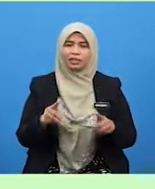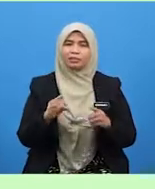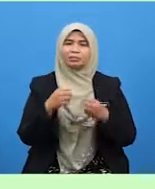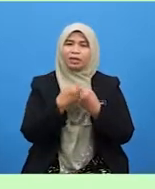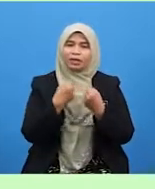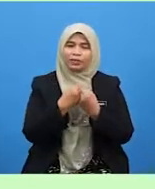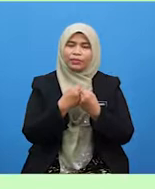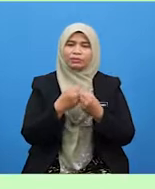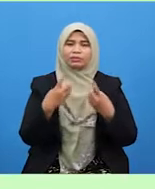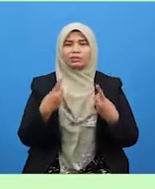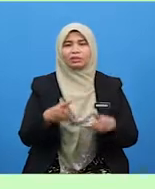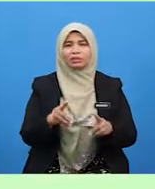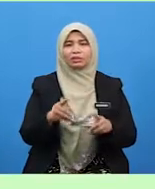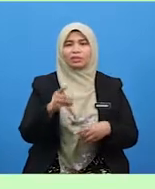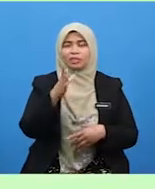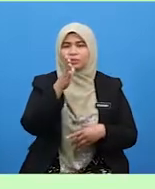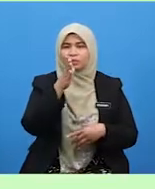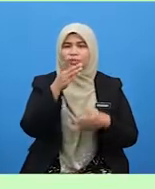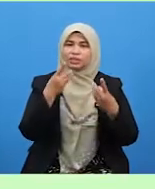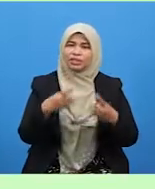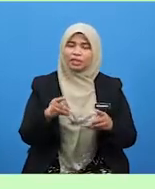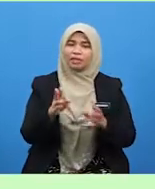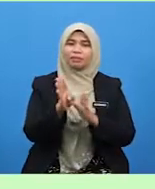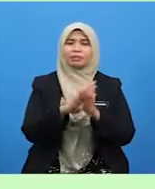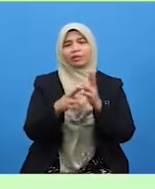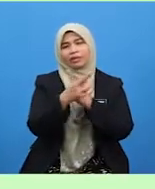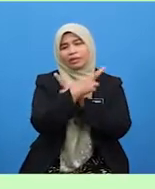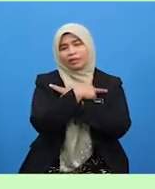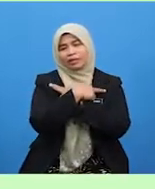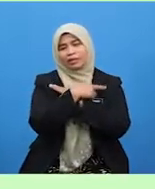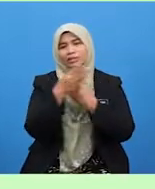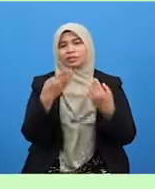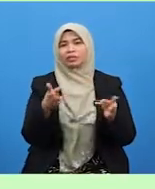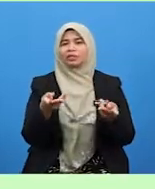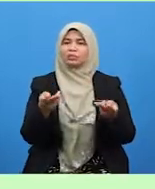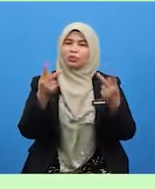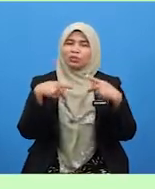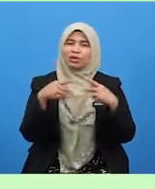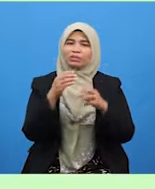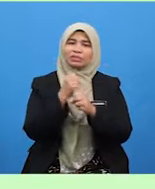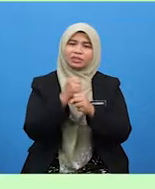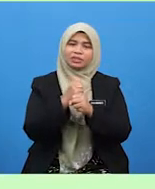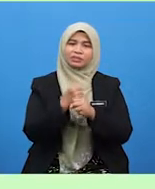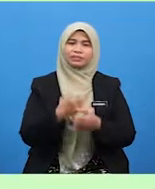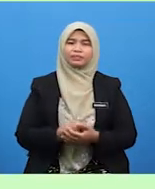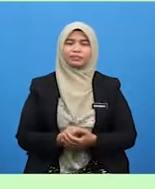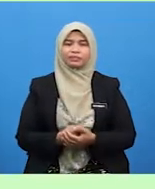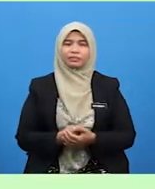sedang bergaduh sedangkan ibu sedang berehat selepas pulang bekerja?